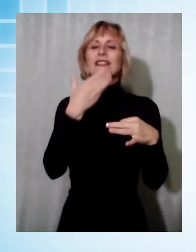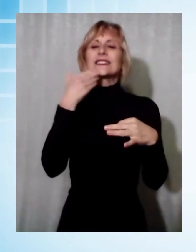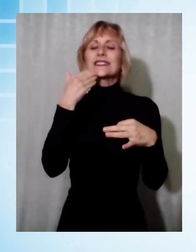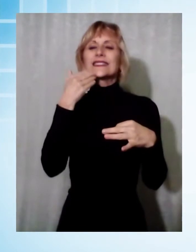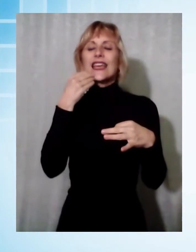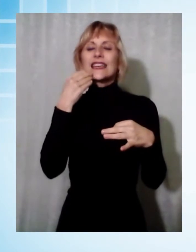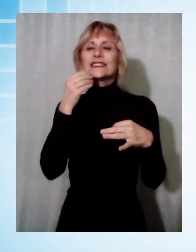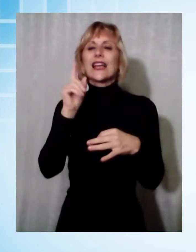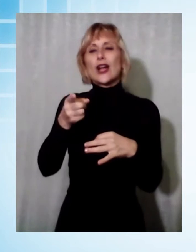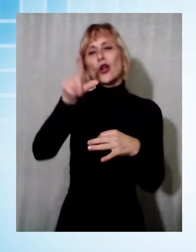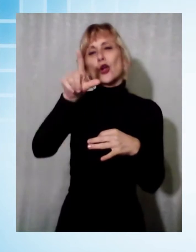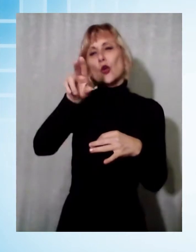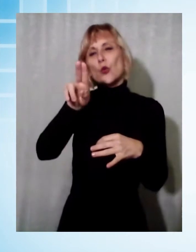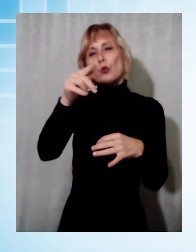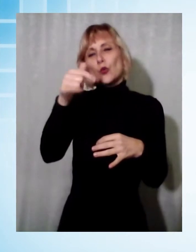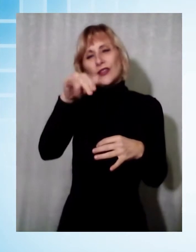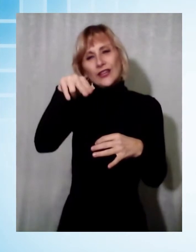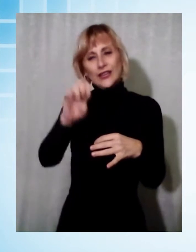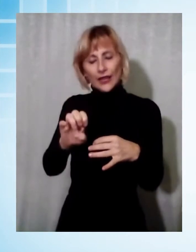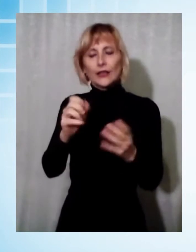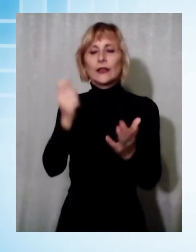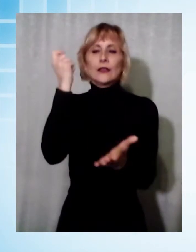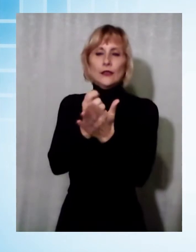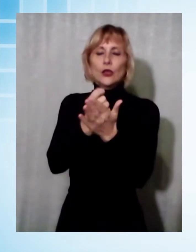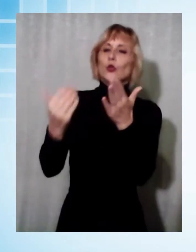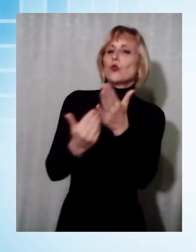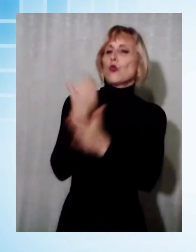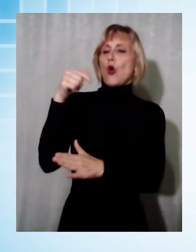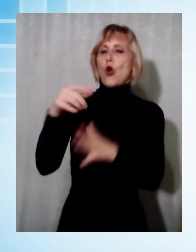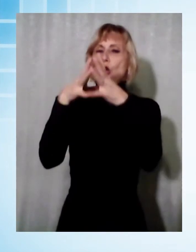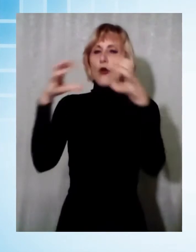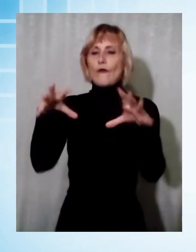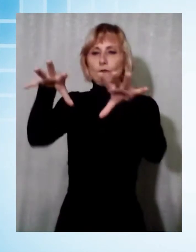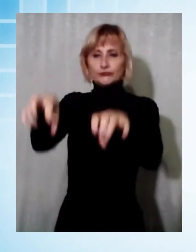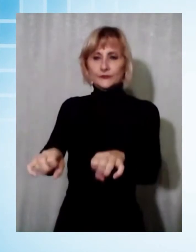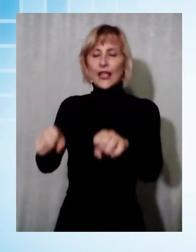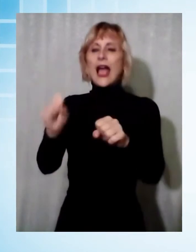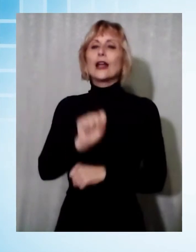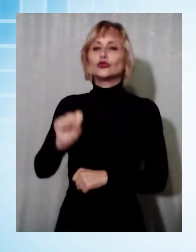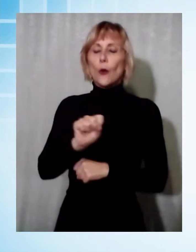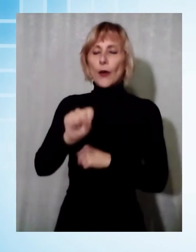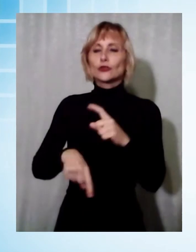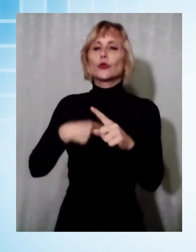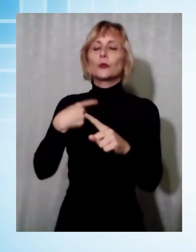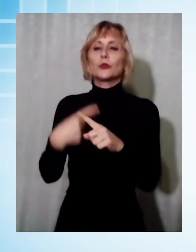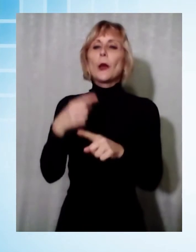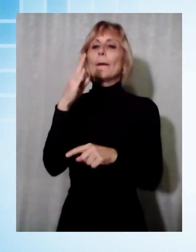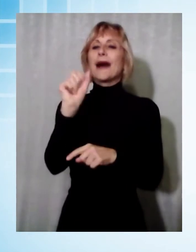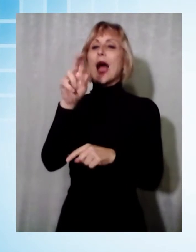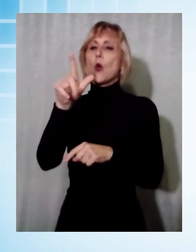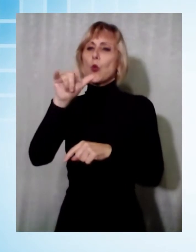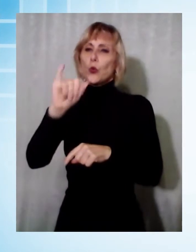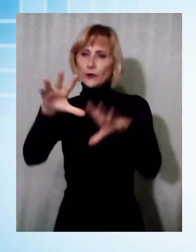espansione con l'acquisizione di un nuovo stabilimento ad Alto Pascio e l'annuncio di un piano da 21 assunzioni. nuovo